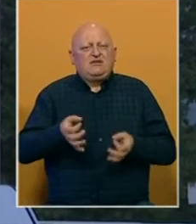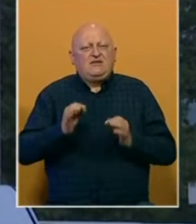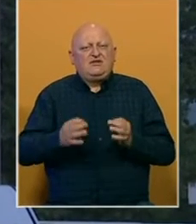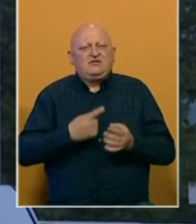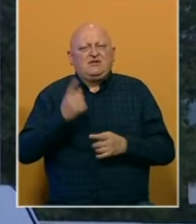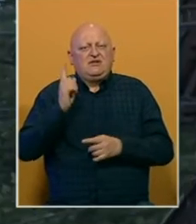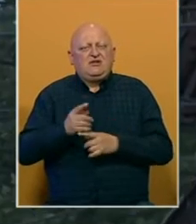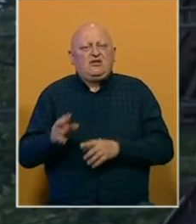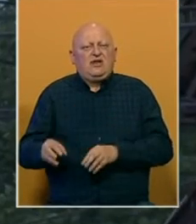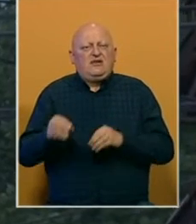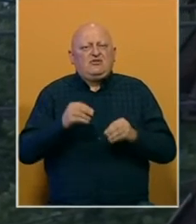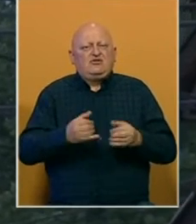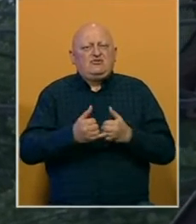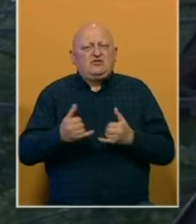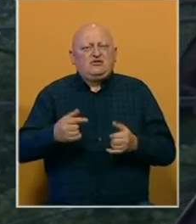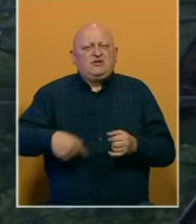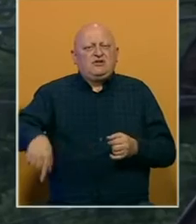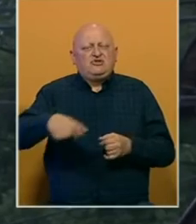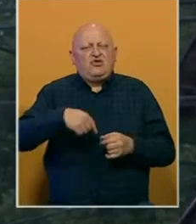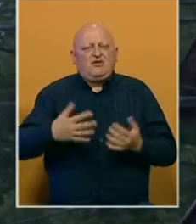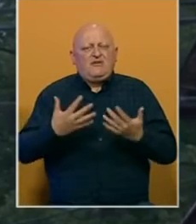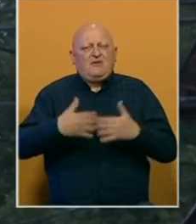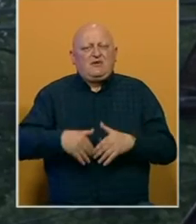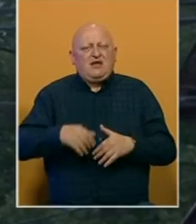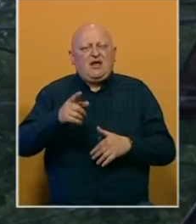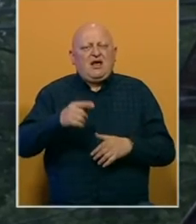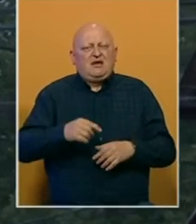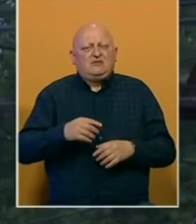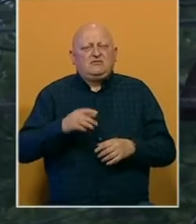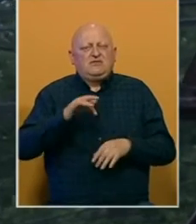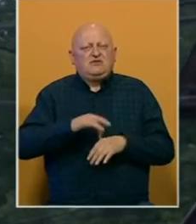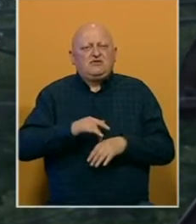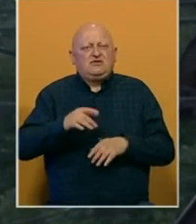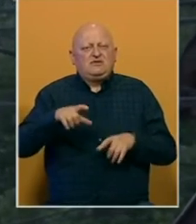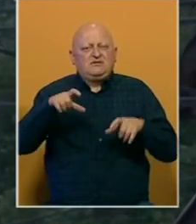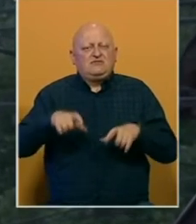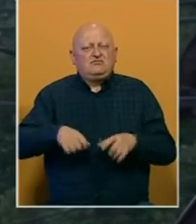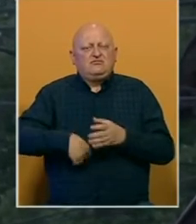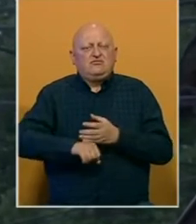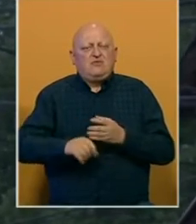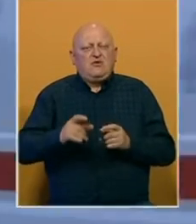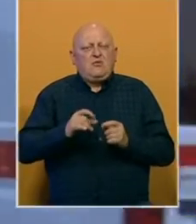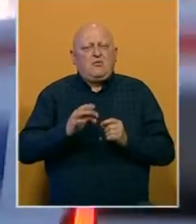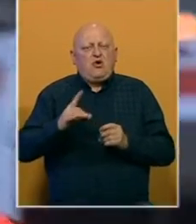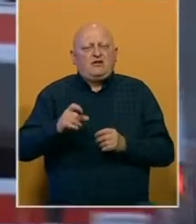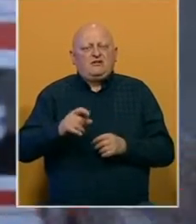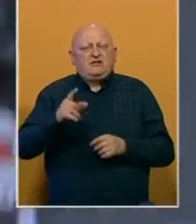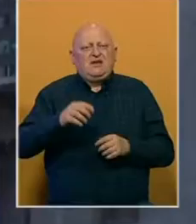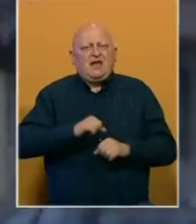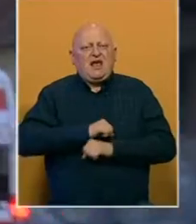vanredne situacije naredio je evakuaciju građana iz okoline fabrike, a zborno mjesto je stadion futbolskog kluba Borac.